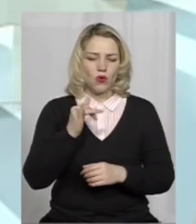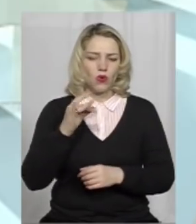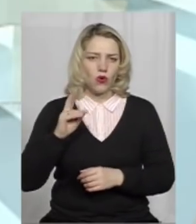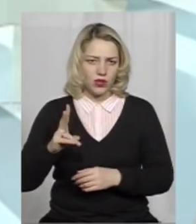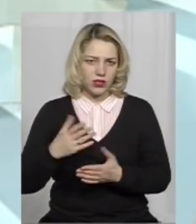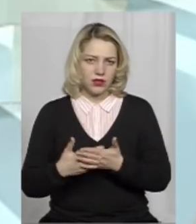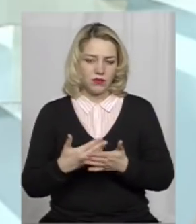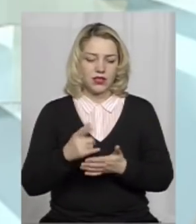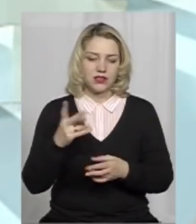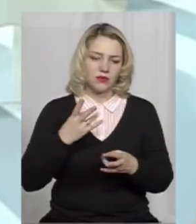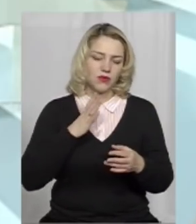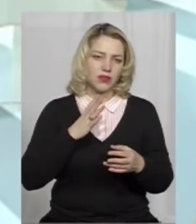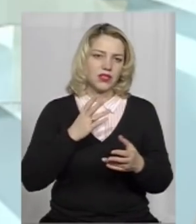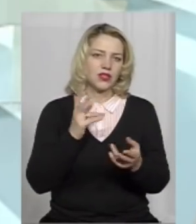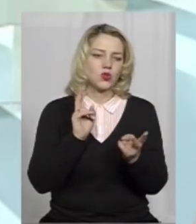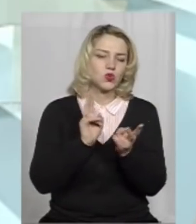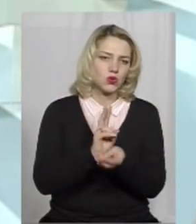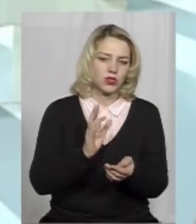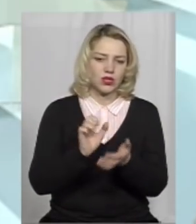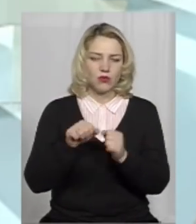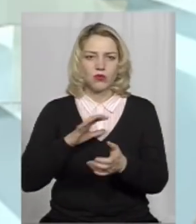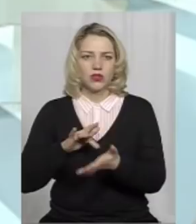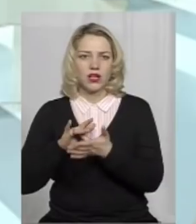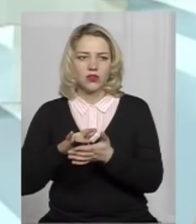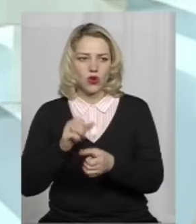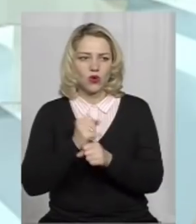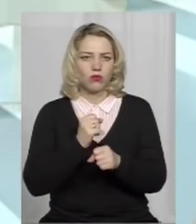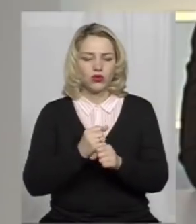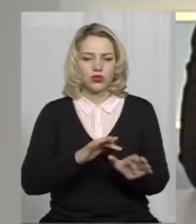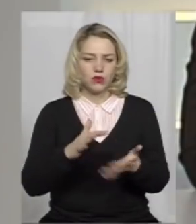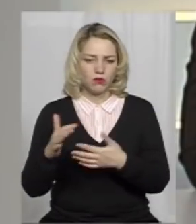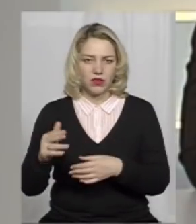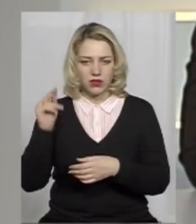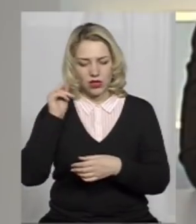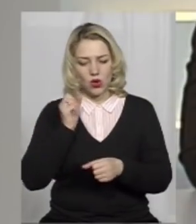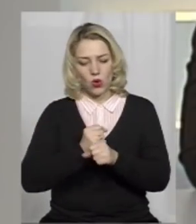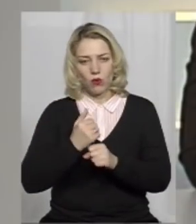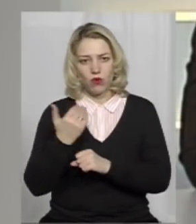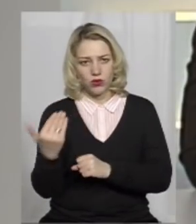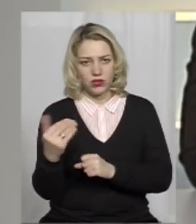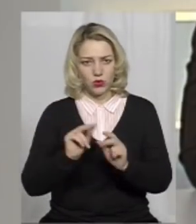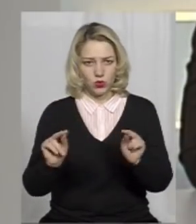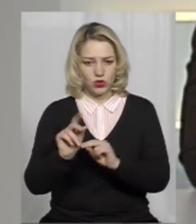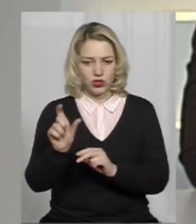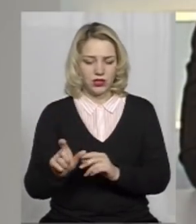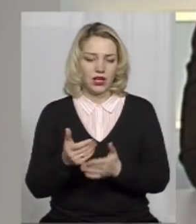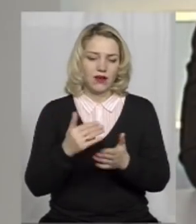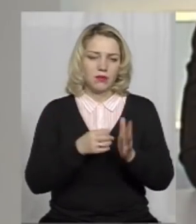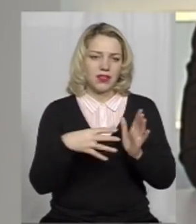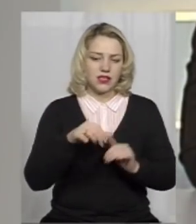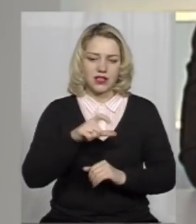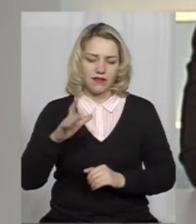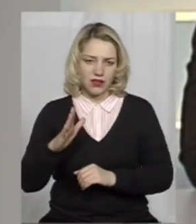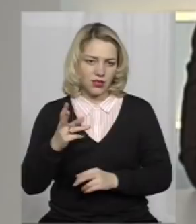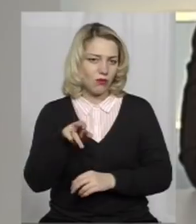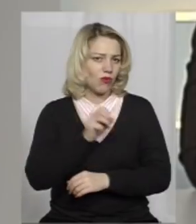ранкової зустрічі, можливо, якось екскурсії. Тобто, робочі моменти роботи вчителя. Від 15 хвилин і до бажання можуть бути будь-які